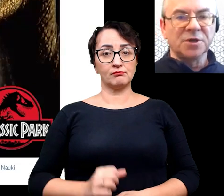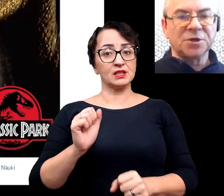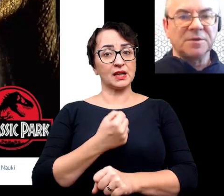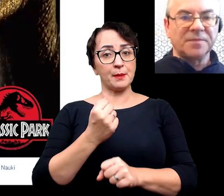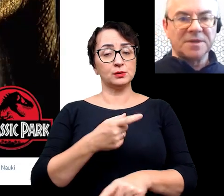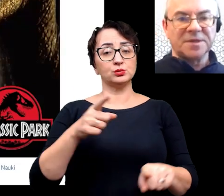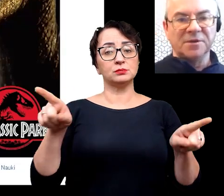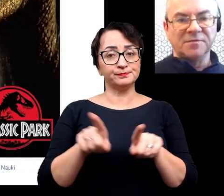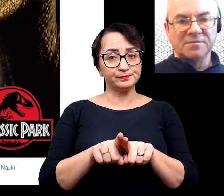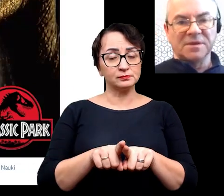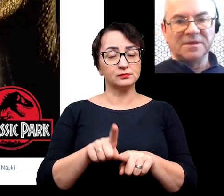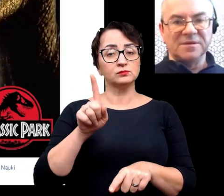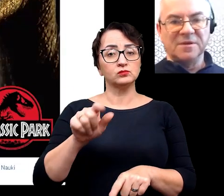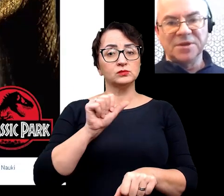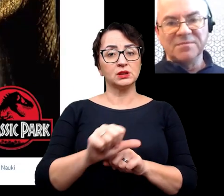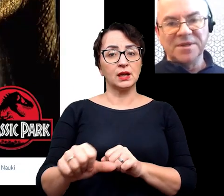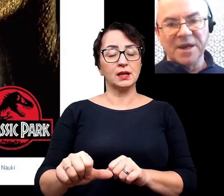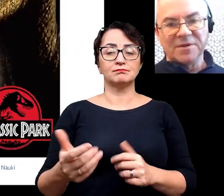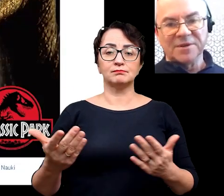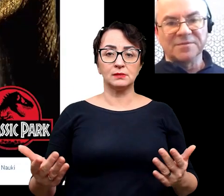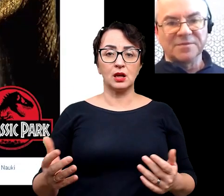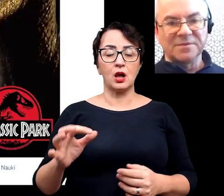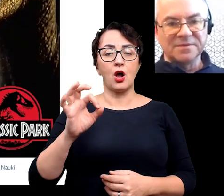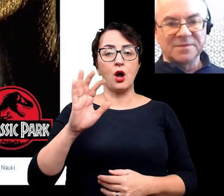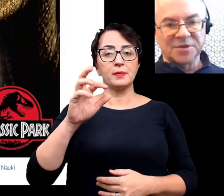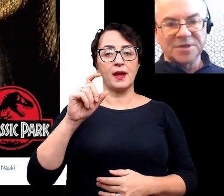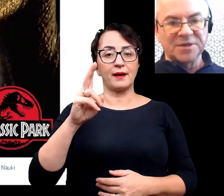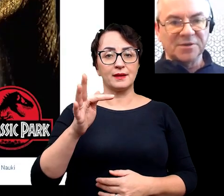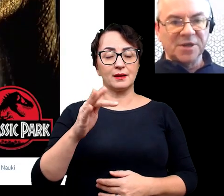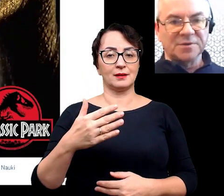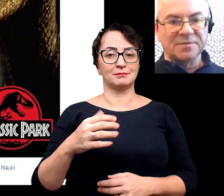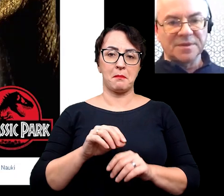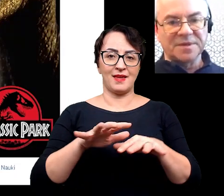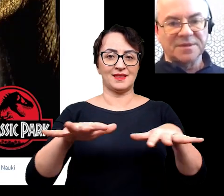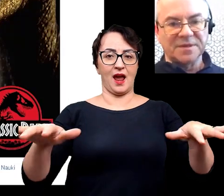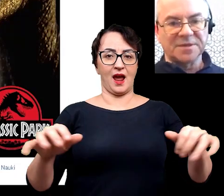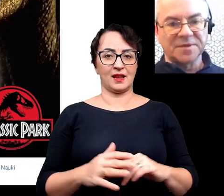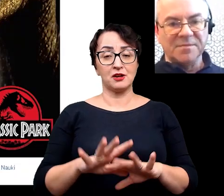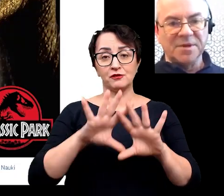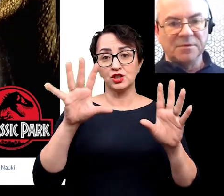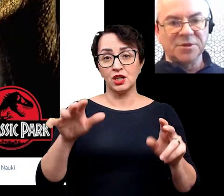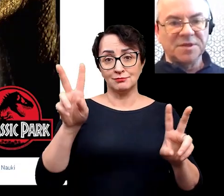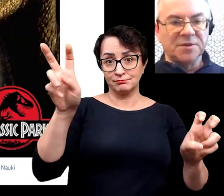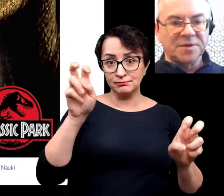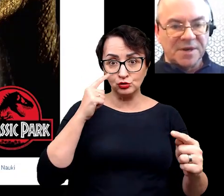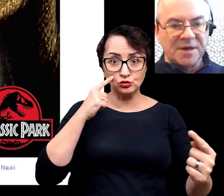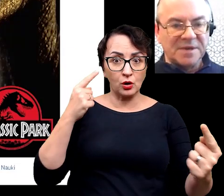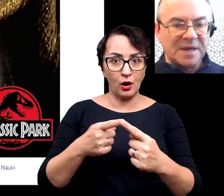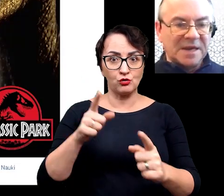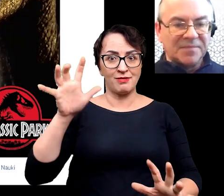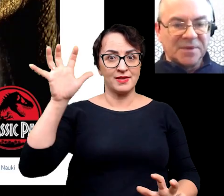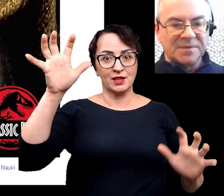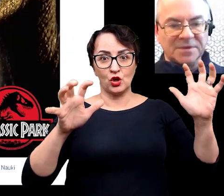Skamieniałości również stanowią, no obiekty medialne. No wszyscy tak kojarzą hasło skamieniałości z